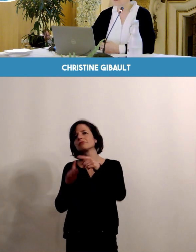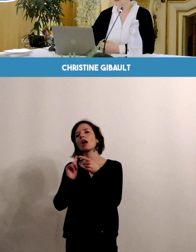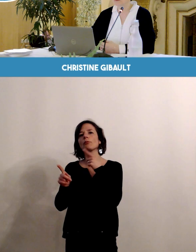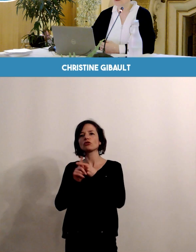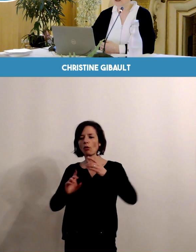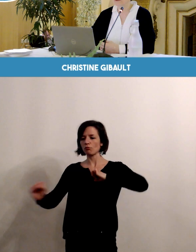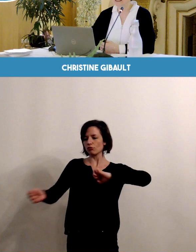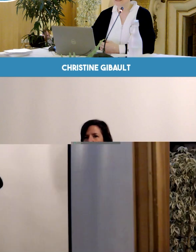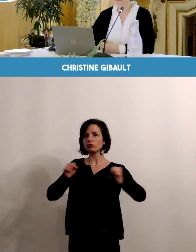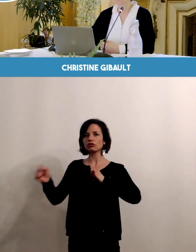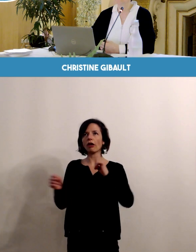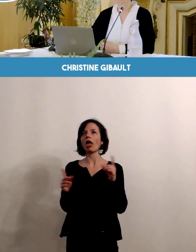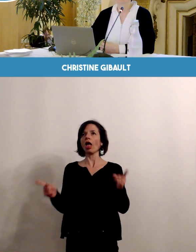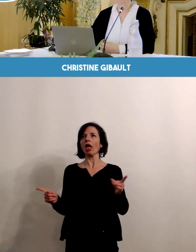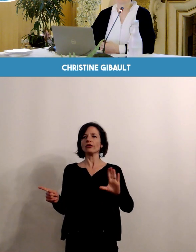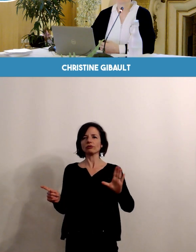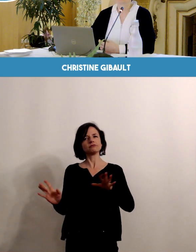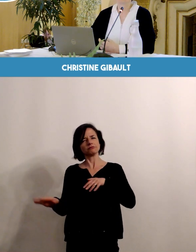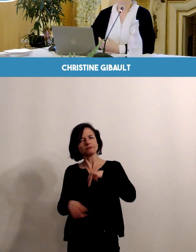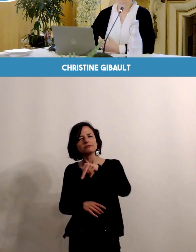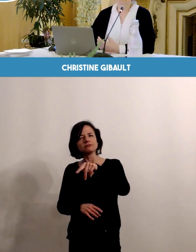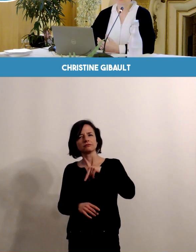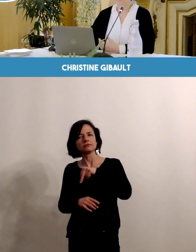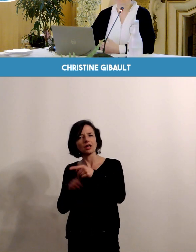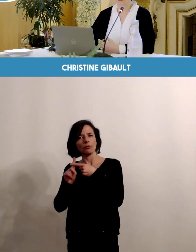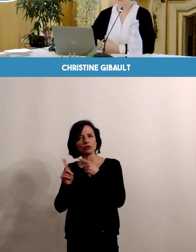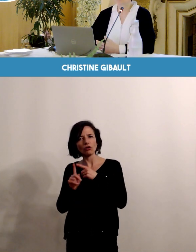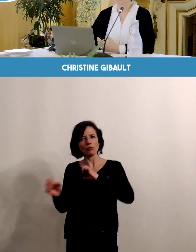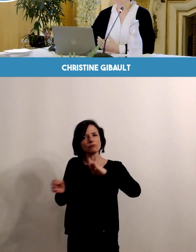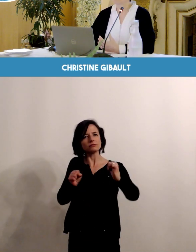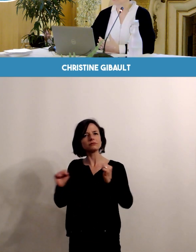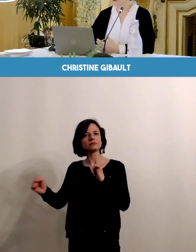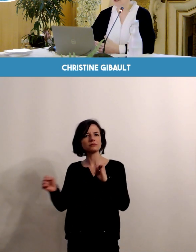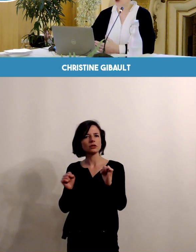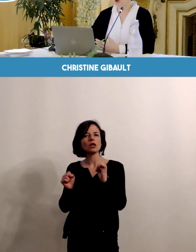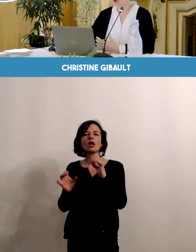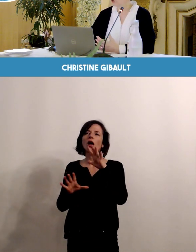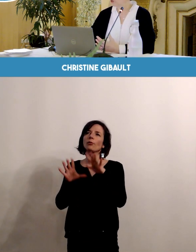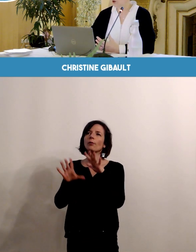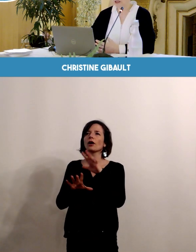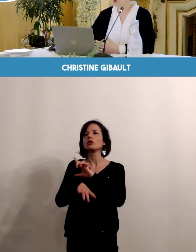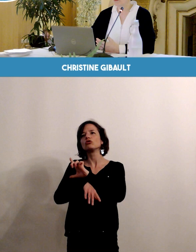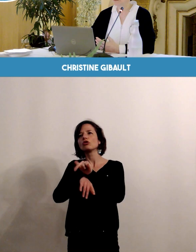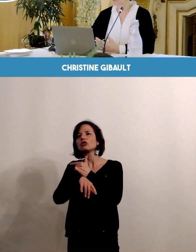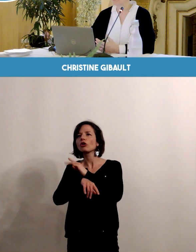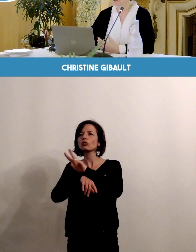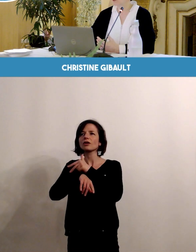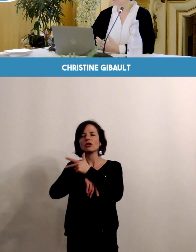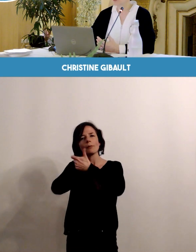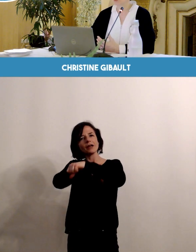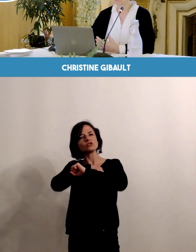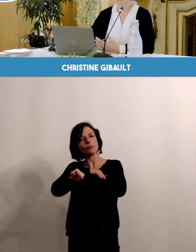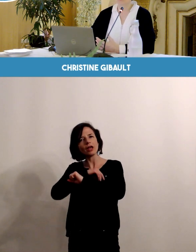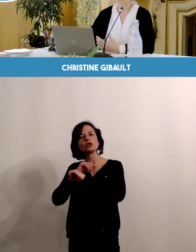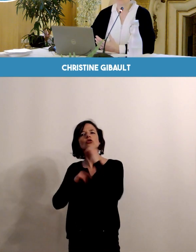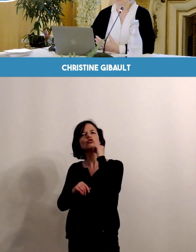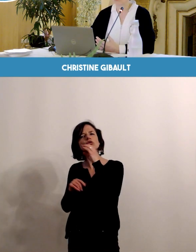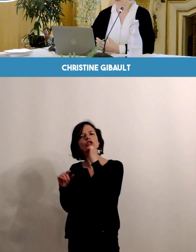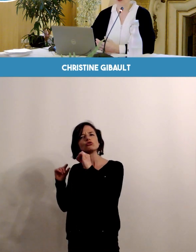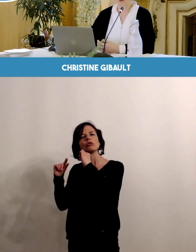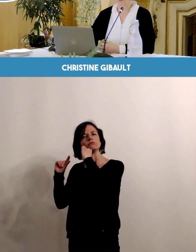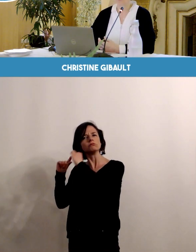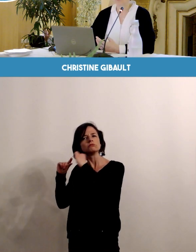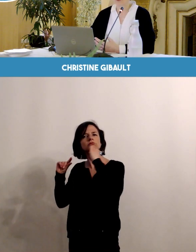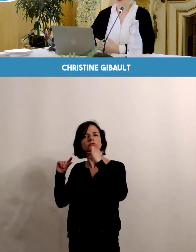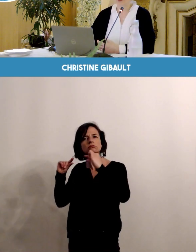activité physique pendant la grossesse. On dit en moyenne deux à trois heures dans la semaine, répartie tous les jours ou